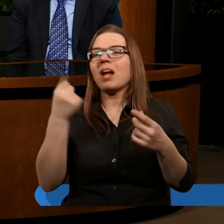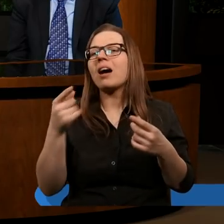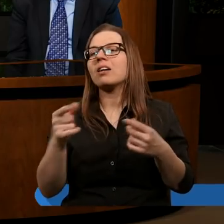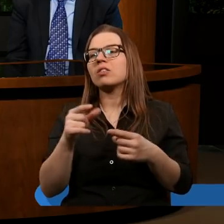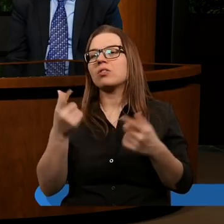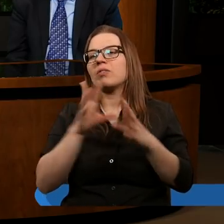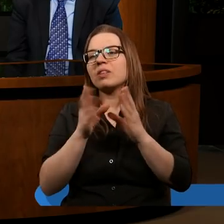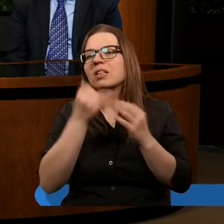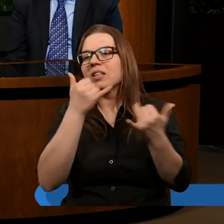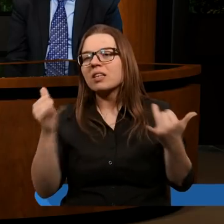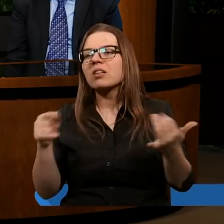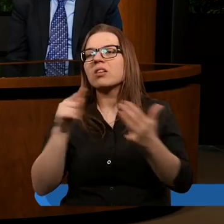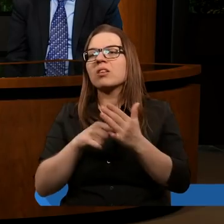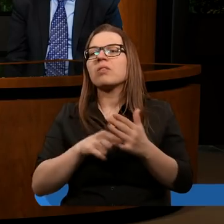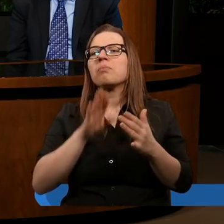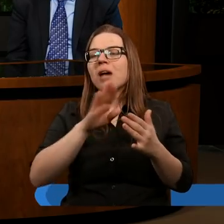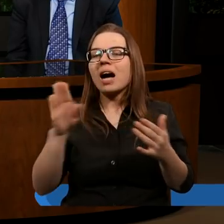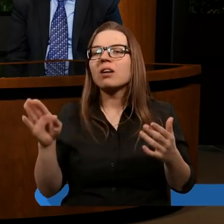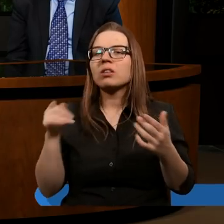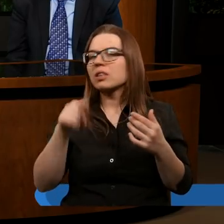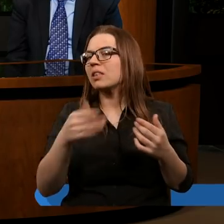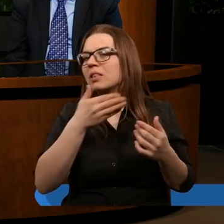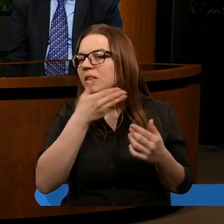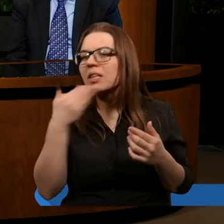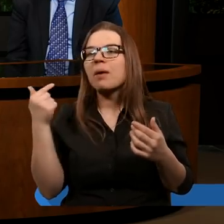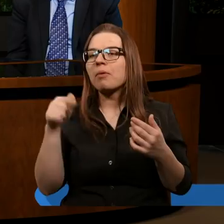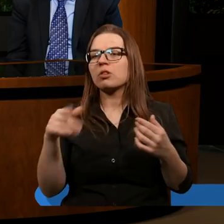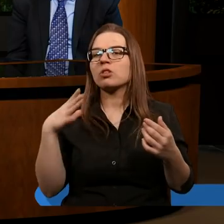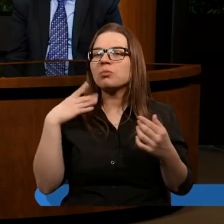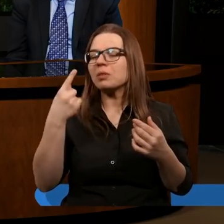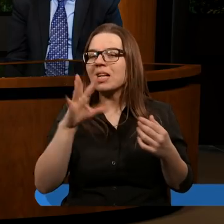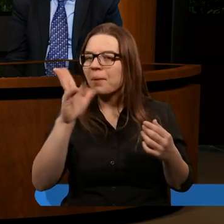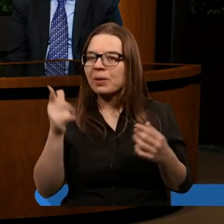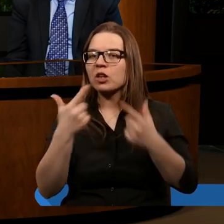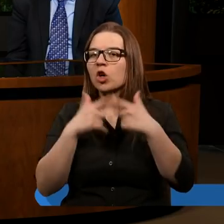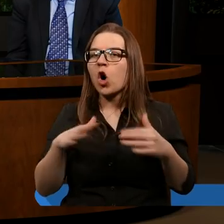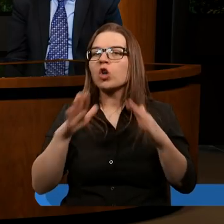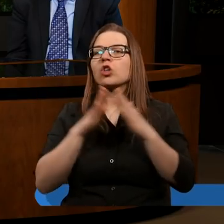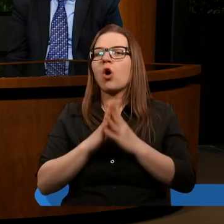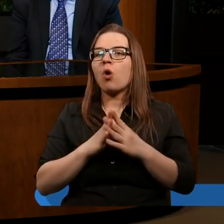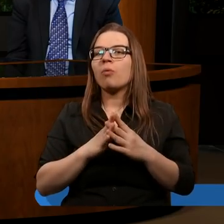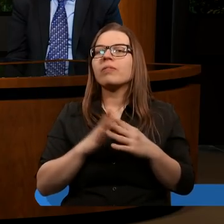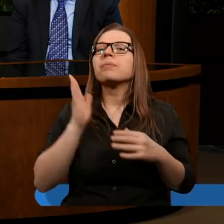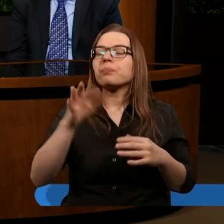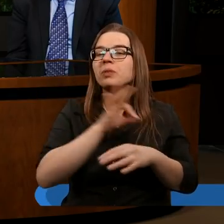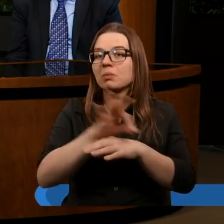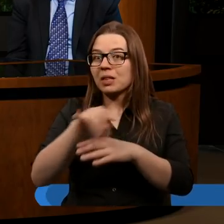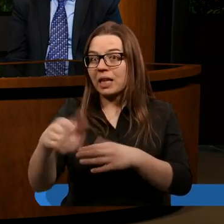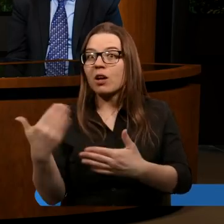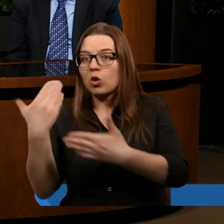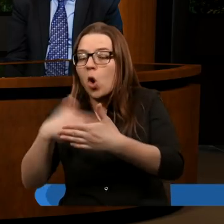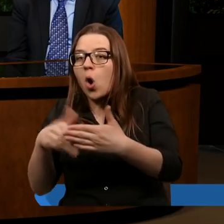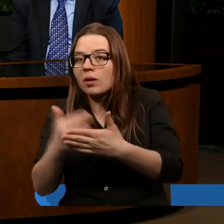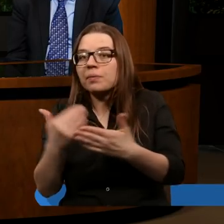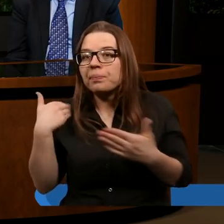wszystkie inne, no dwa nie mają, ten nie ma. To był jeden z najpiękniejszych Kościołów. Natomiast po tym, jak te prześladowania się skończyły,